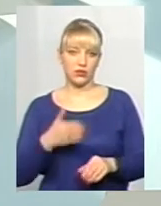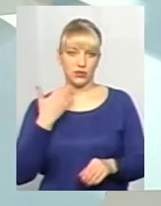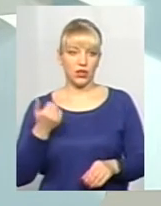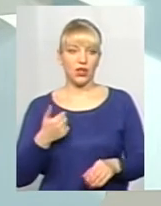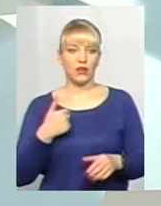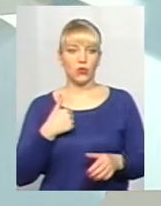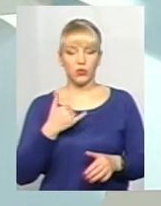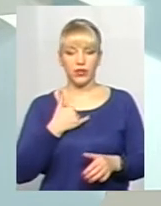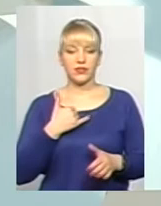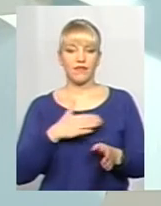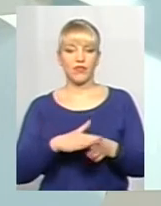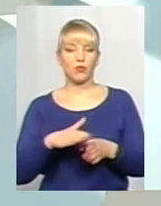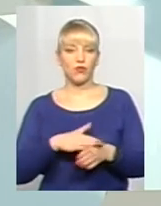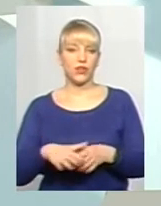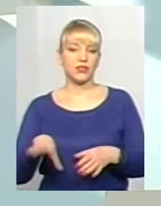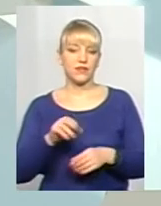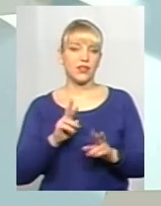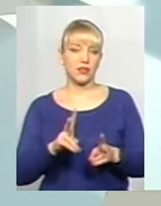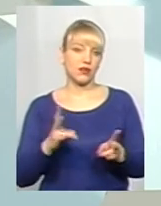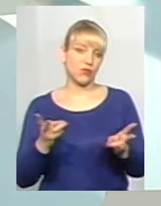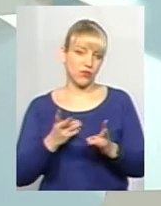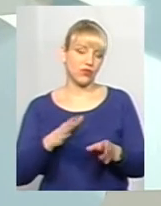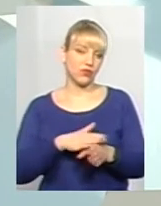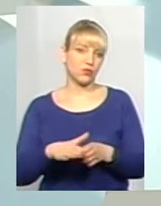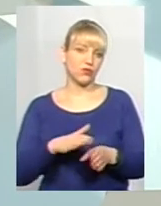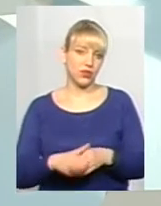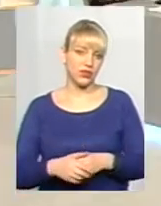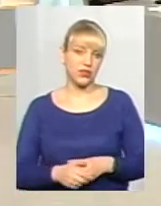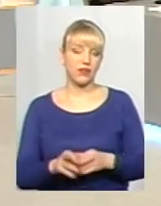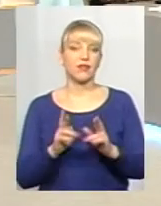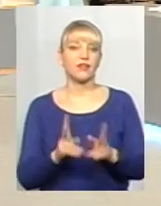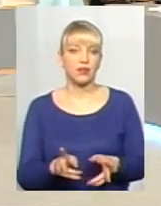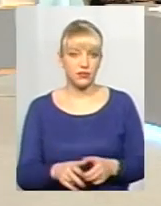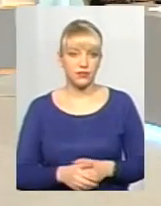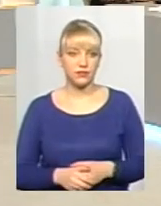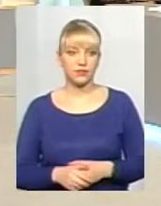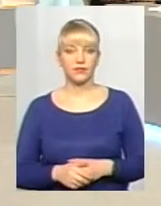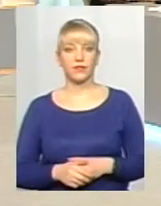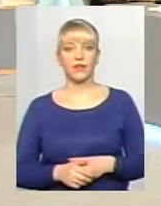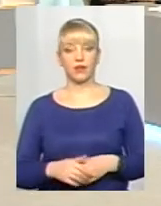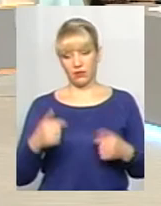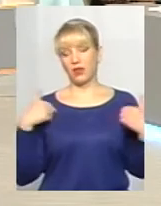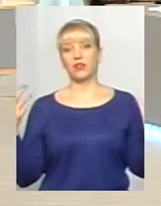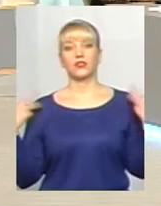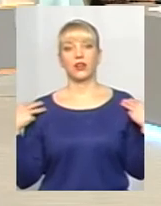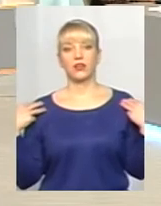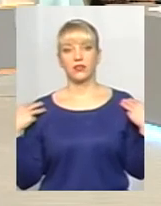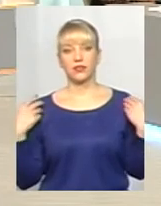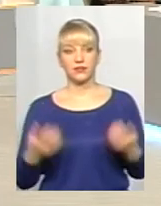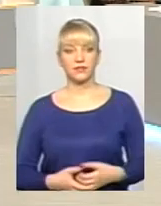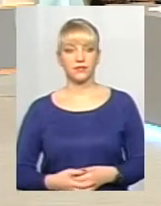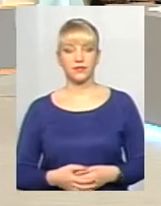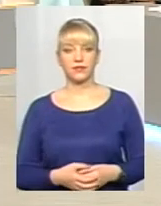відбувається все так, воно має відбуватися. Як? Ну, я начальник, і